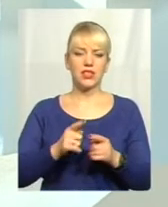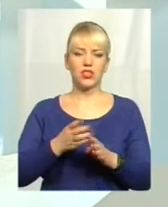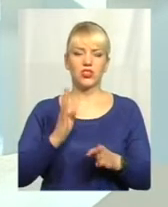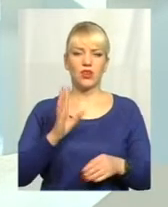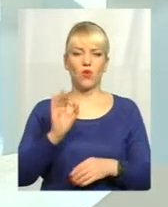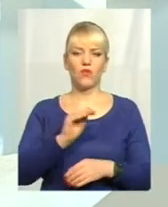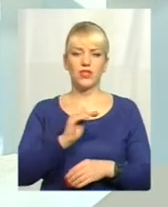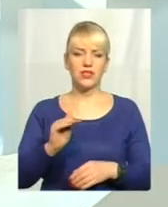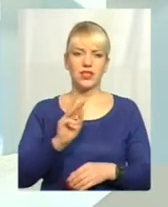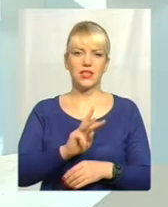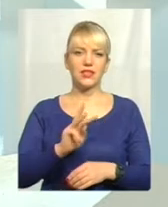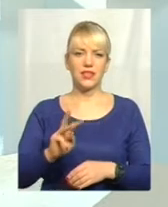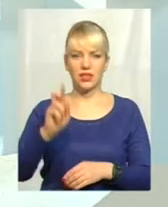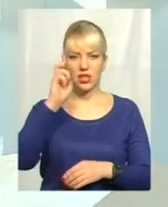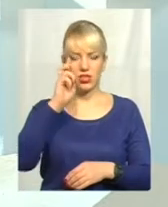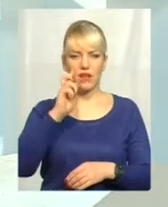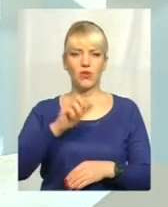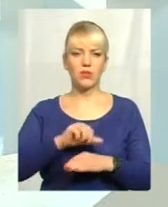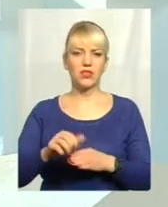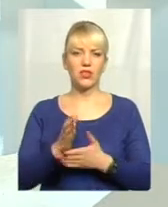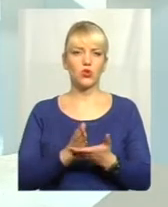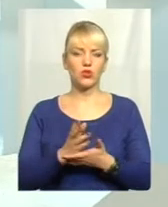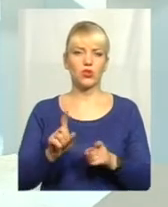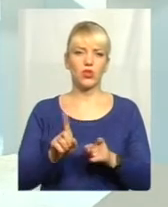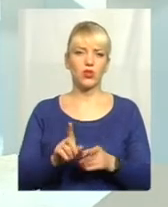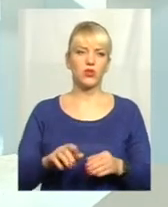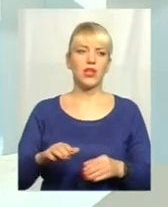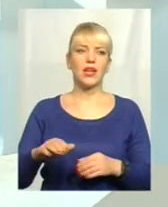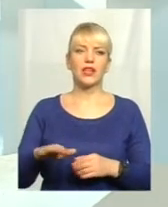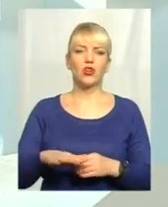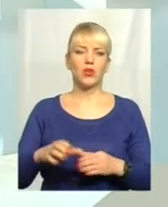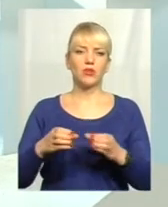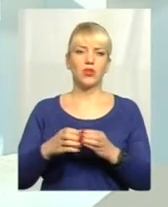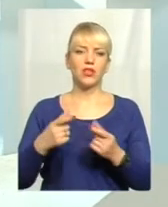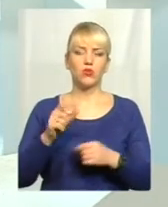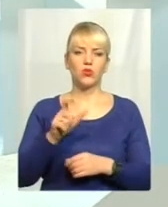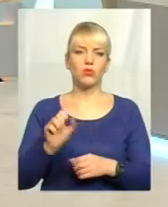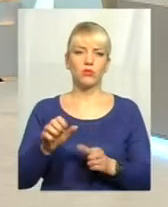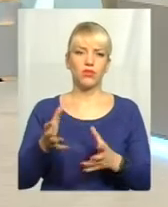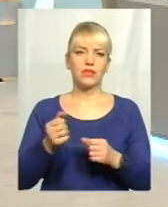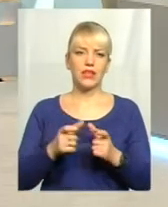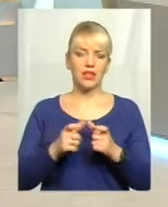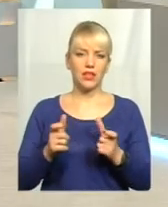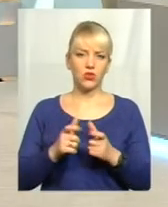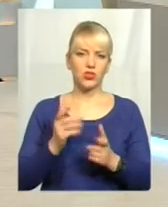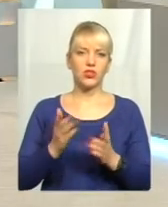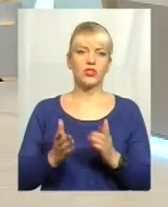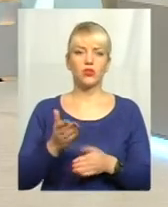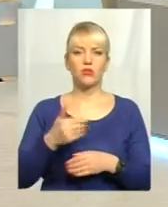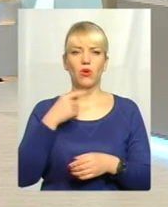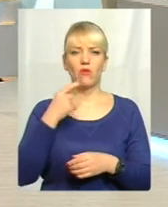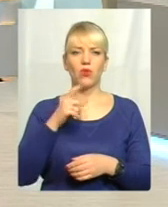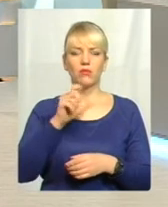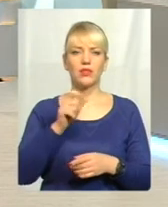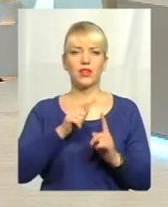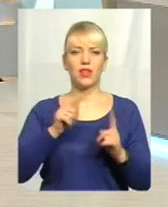вебсайт Державної міграційної служби, ну, і, звичайно, безпосередньо в територіальному підрозділу, де особа може взяти талончик. Якщо ми говоримо за